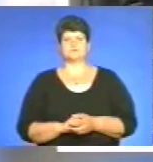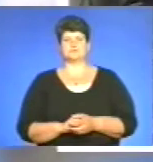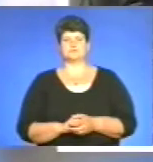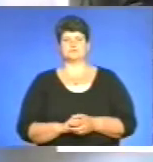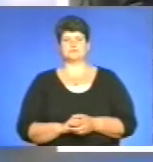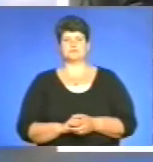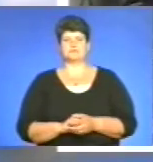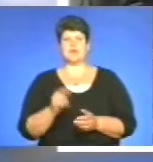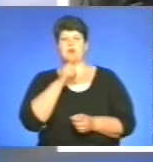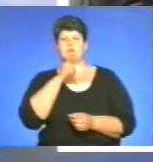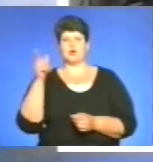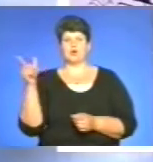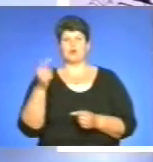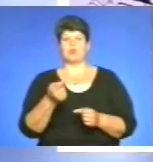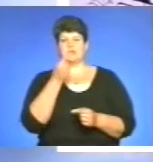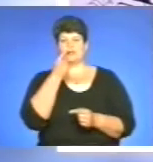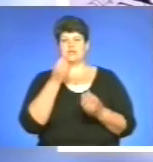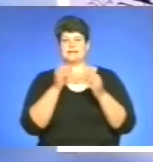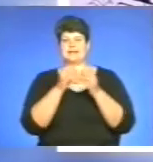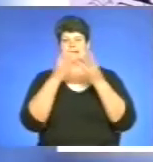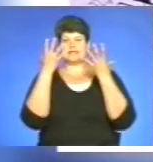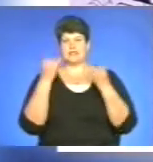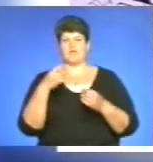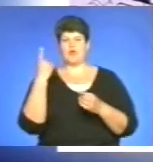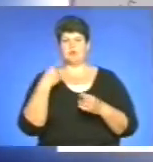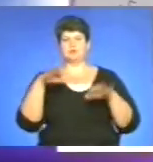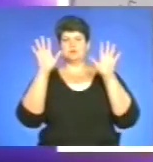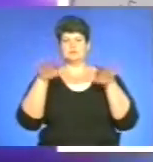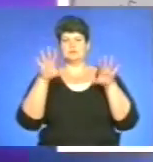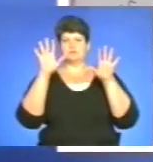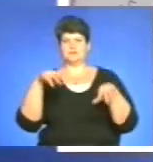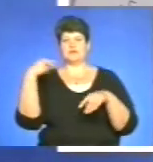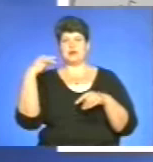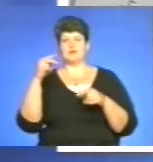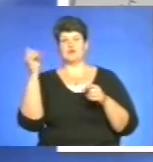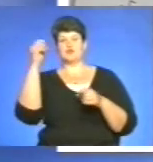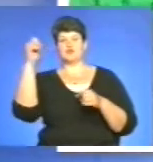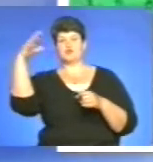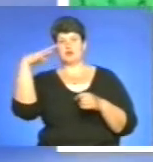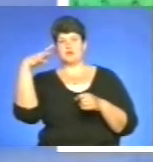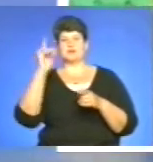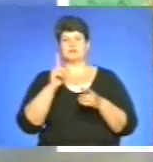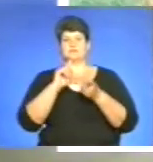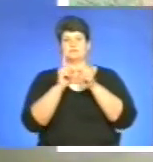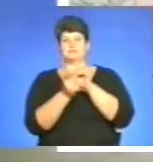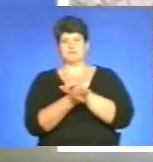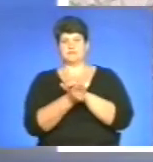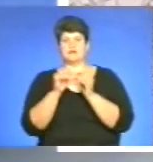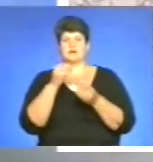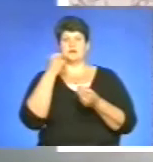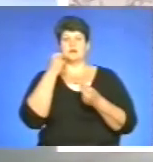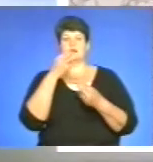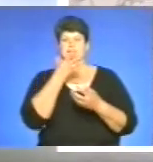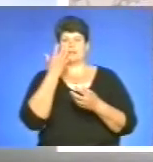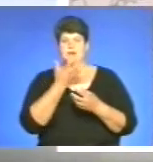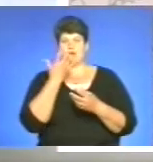Протягом найближчих 10 днів області дощитиме з перервами сонячну погоду з підвищенням температури повіття в